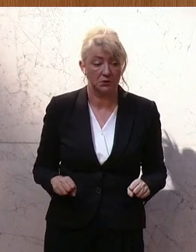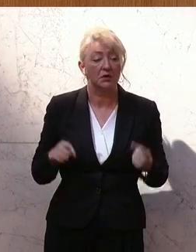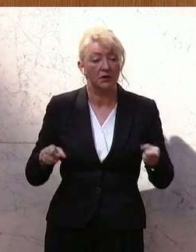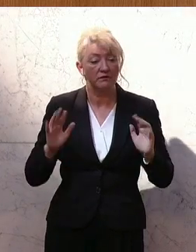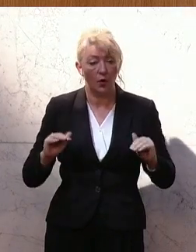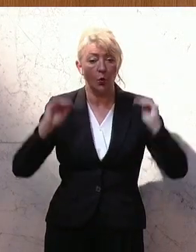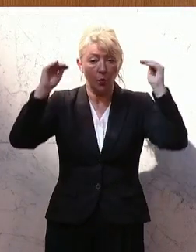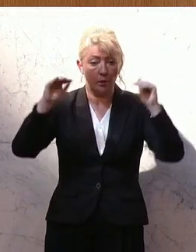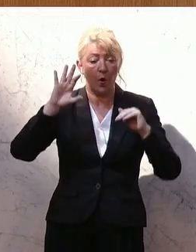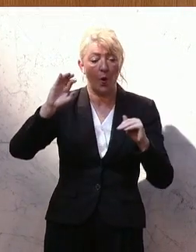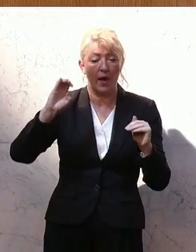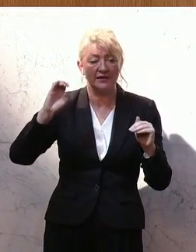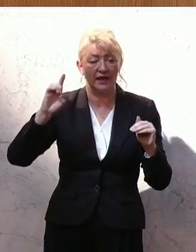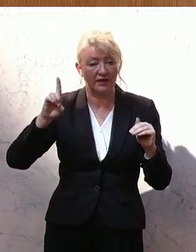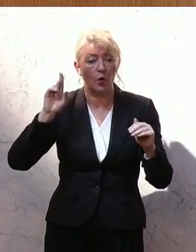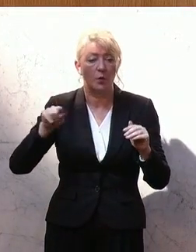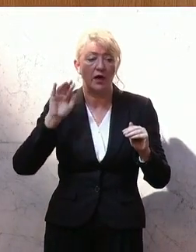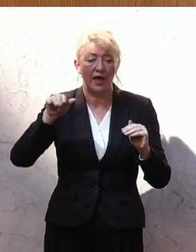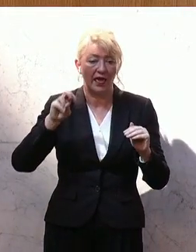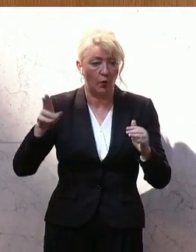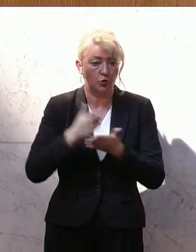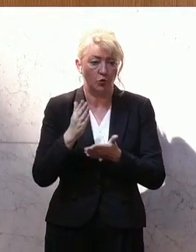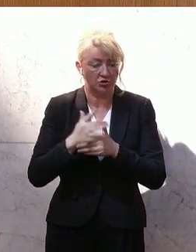dem OECD, aber auch dem EU-Durschnitt liegen.